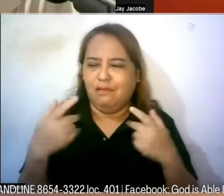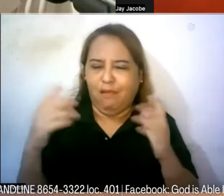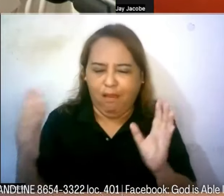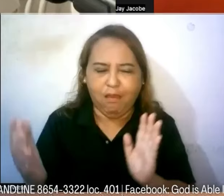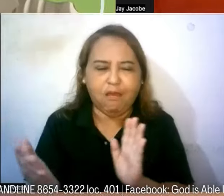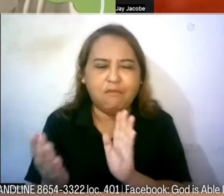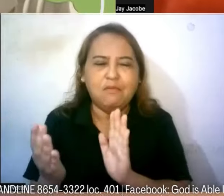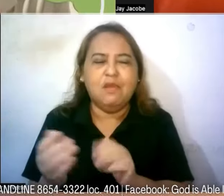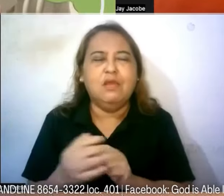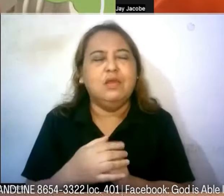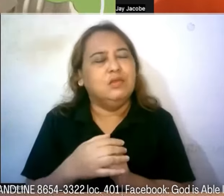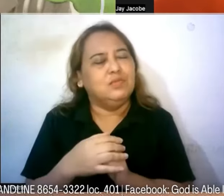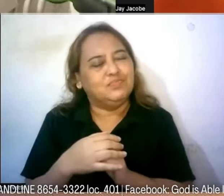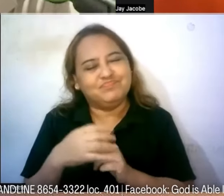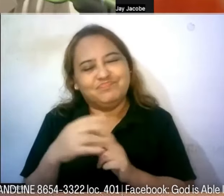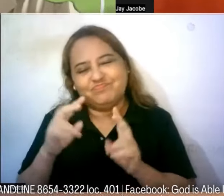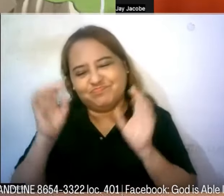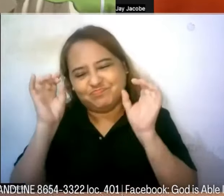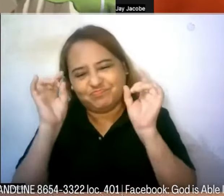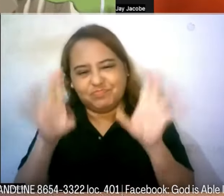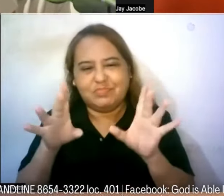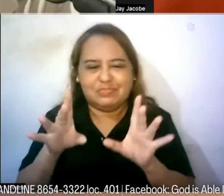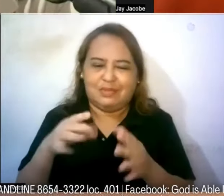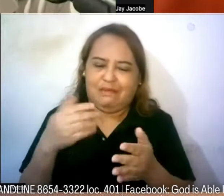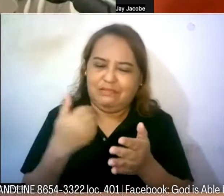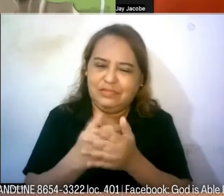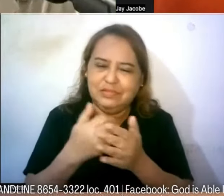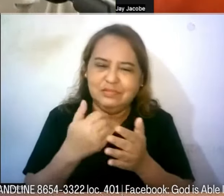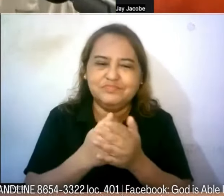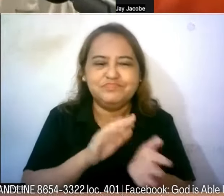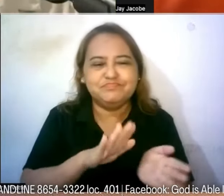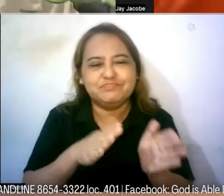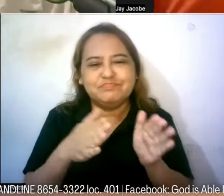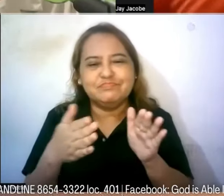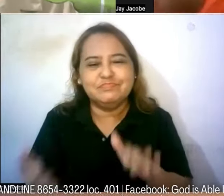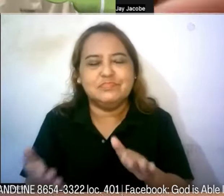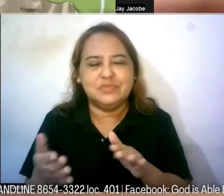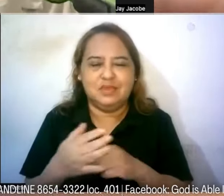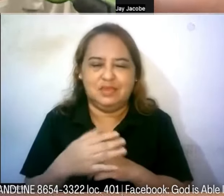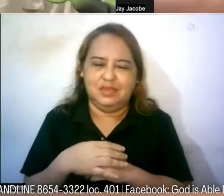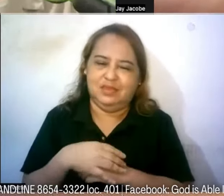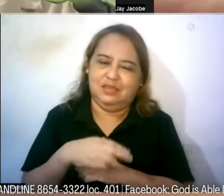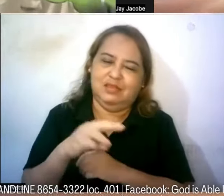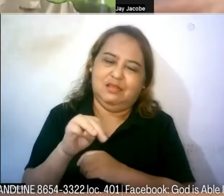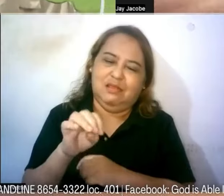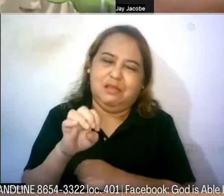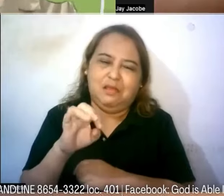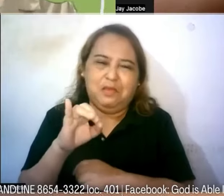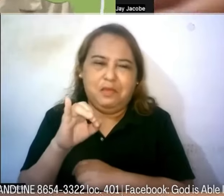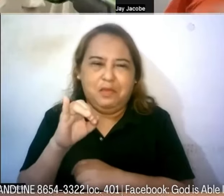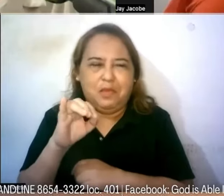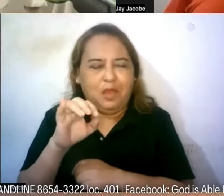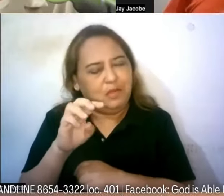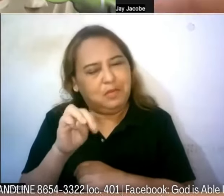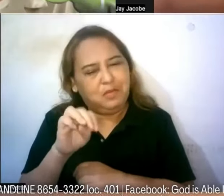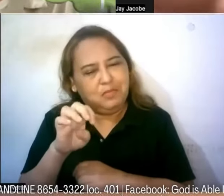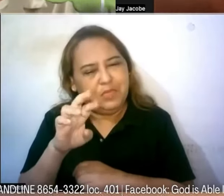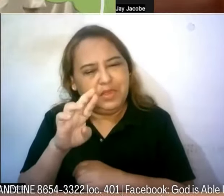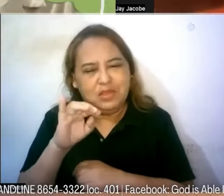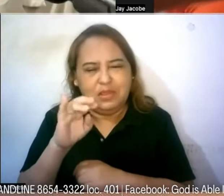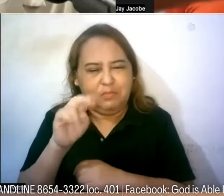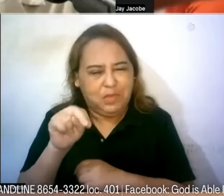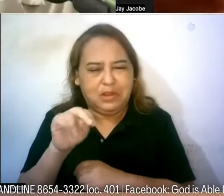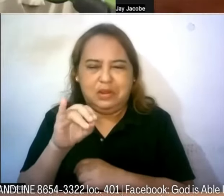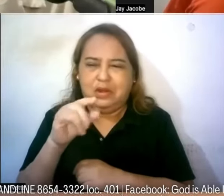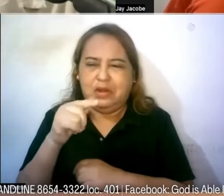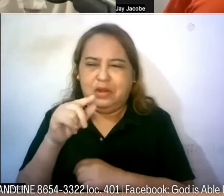napakadelikado near death pa nga ang experience niya sa kapansa ng meningitis set yung nabanggit pa ang isang muscular problem